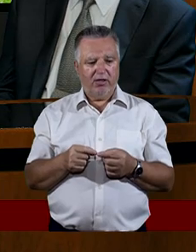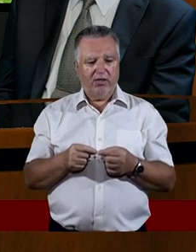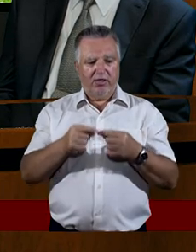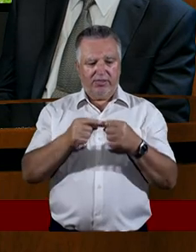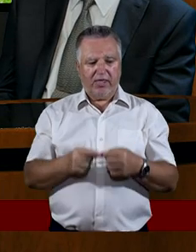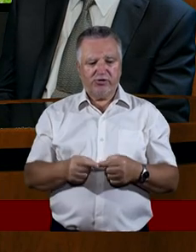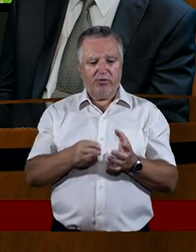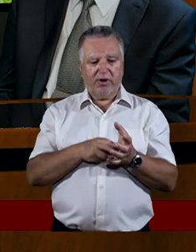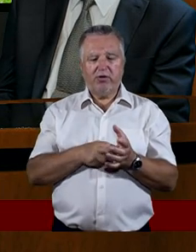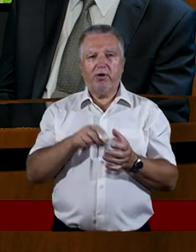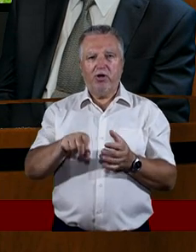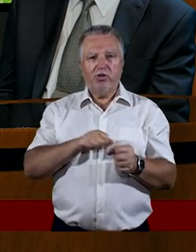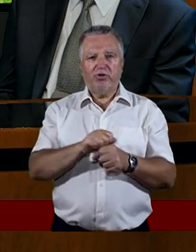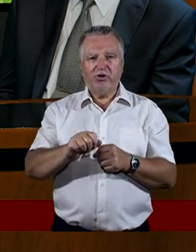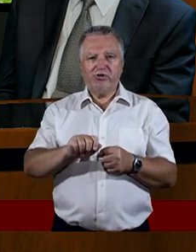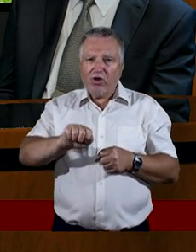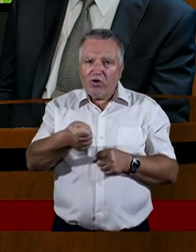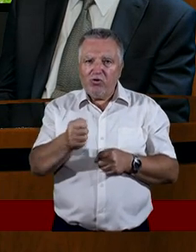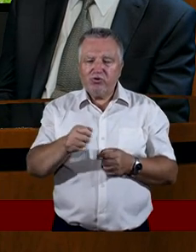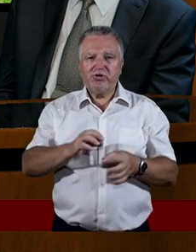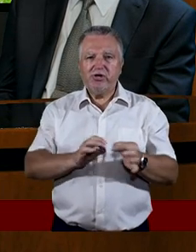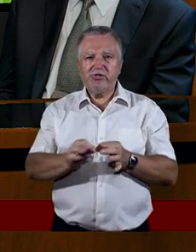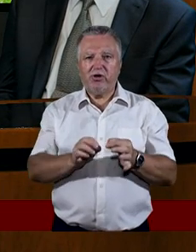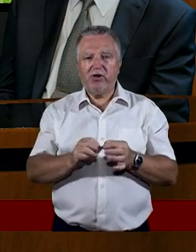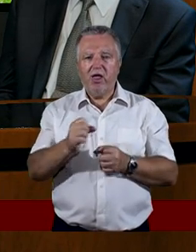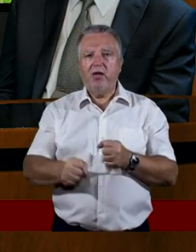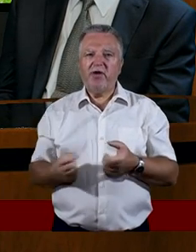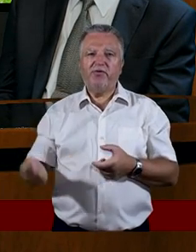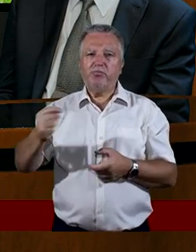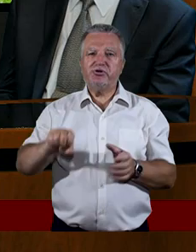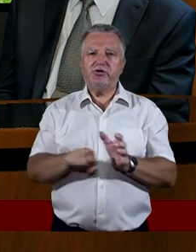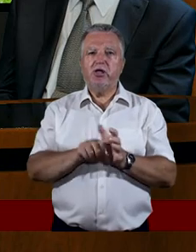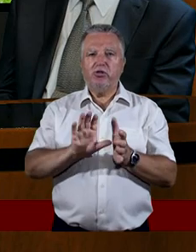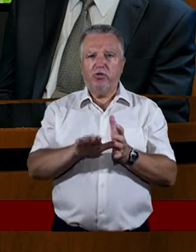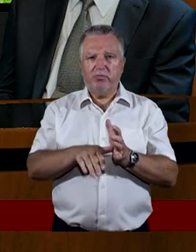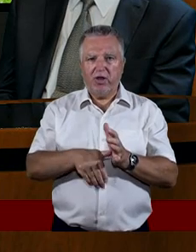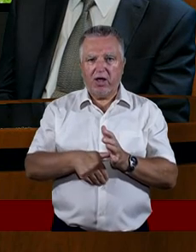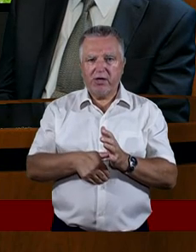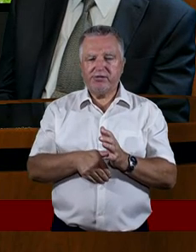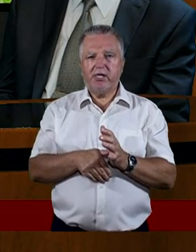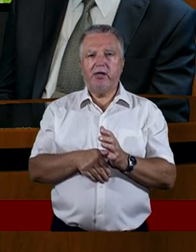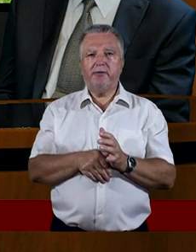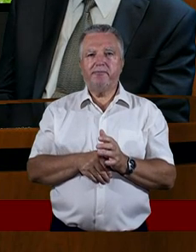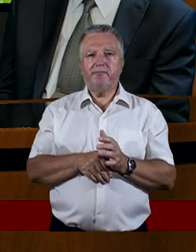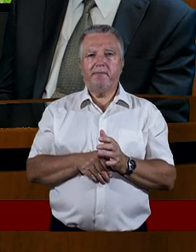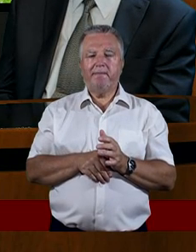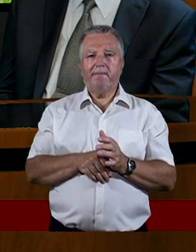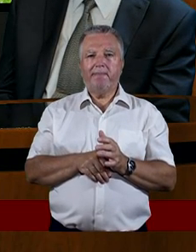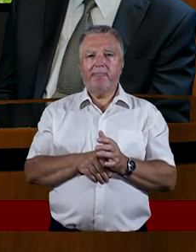to jest klucz całej historii. Paweł przyszedł do miasta, do Koryntu, który był dużym miastem, był ośrodkiem,